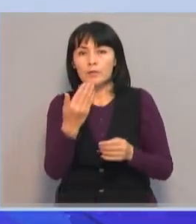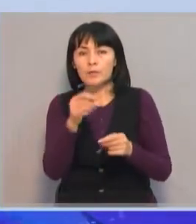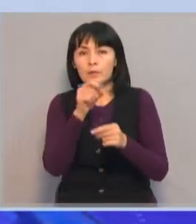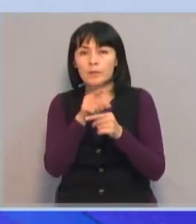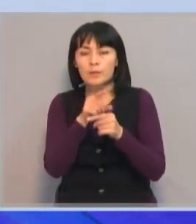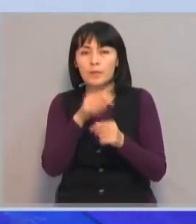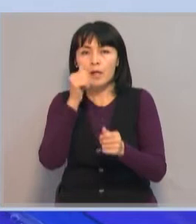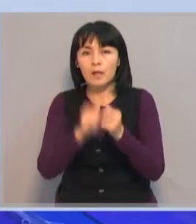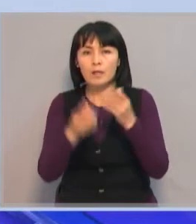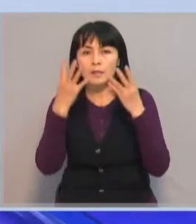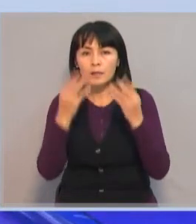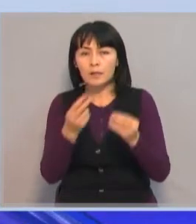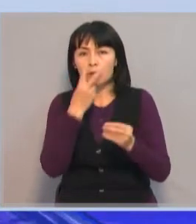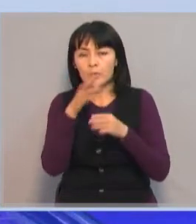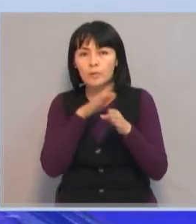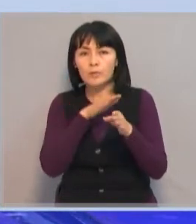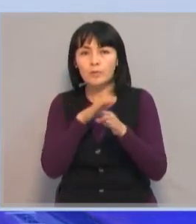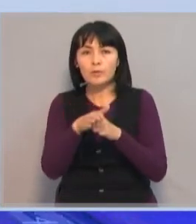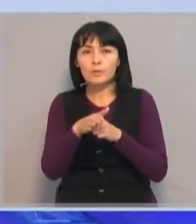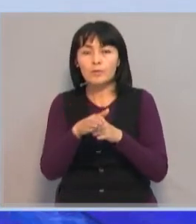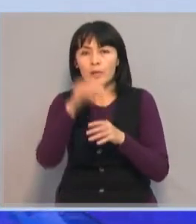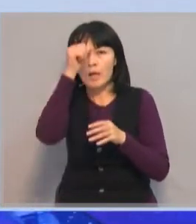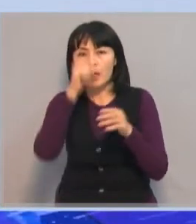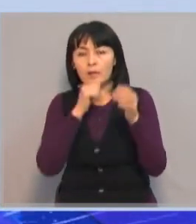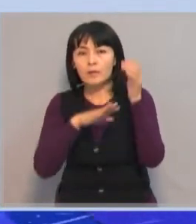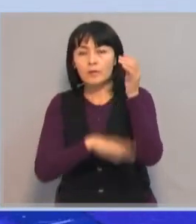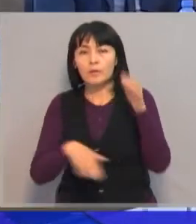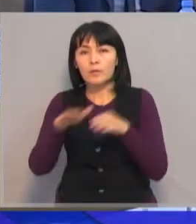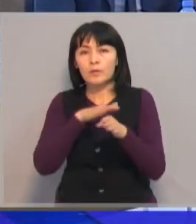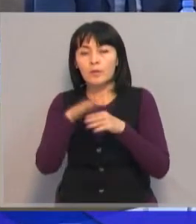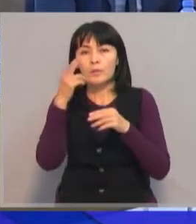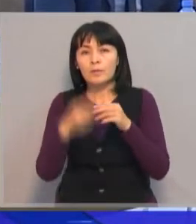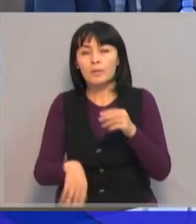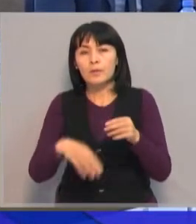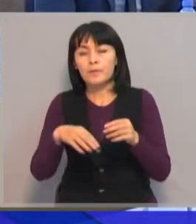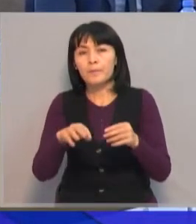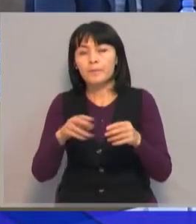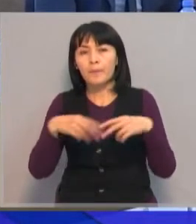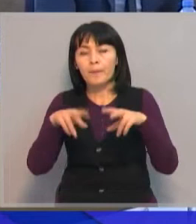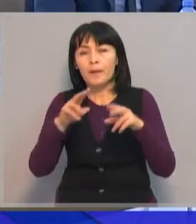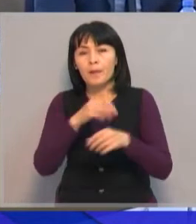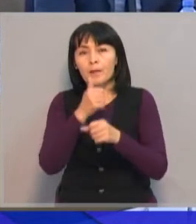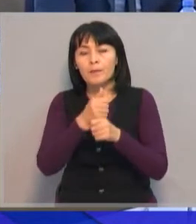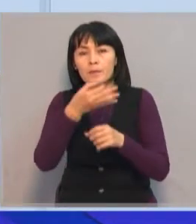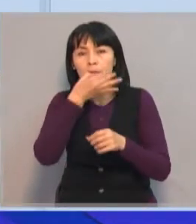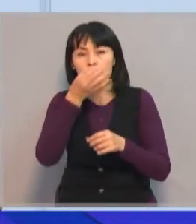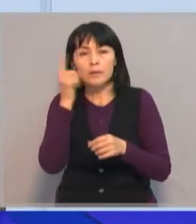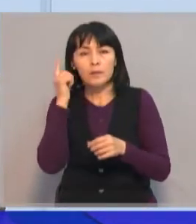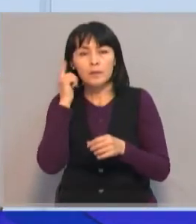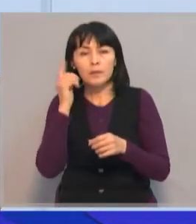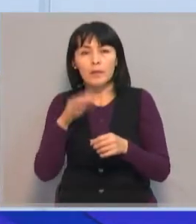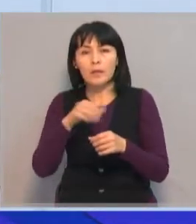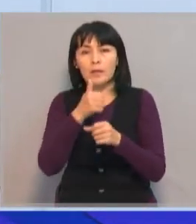ұл жұмыстарды күнділікті біз жүргіземіз, айы сауына дейін толық аяқтылады. Салы башыларының есептерін түңдаған өмірзак